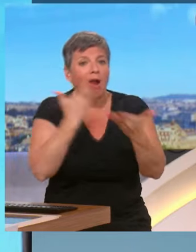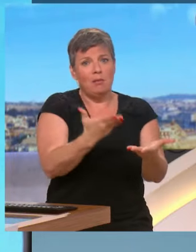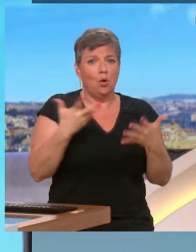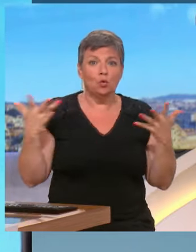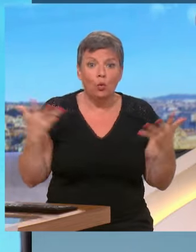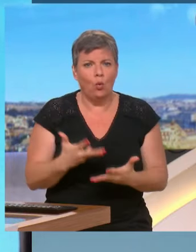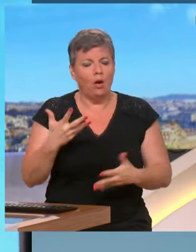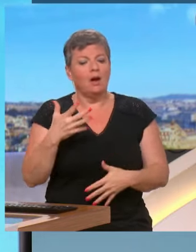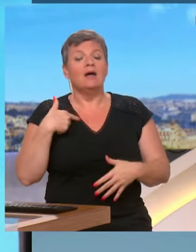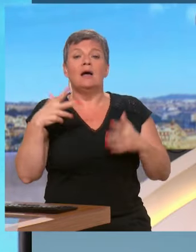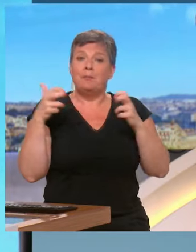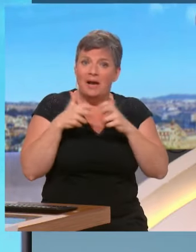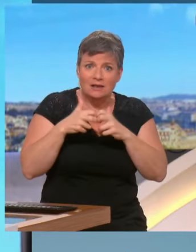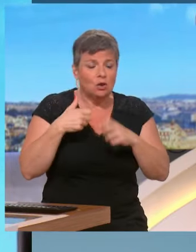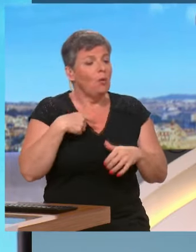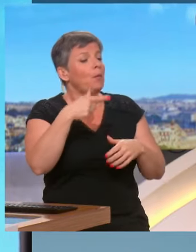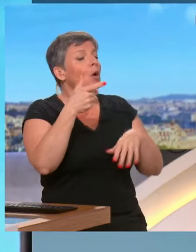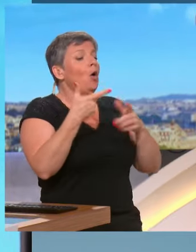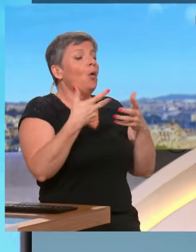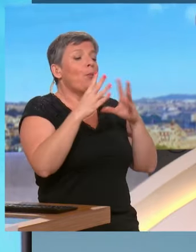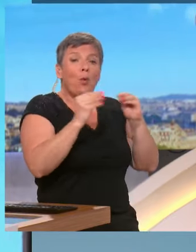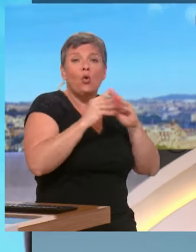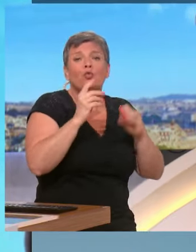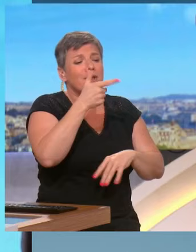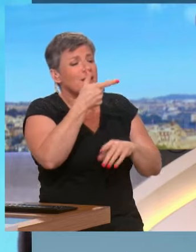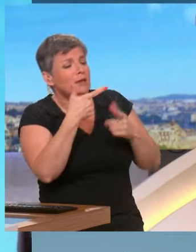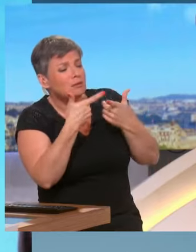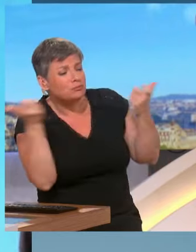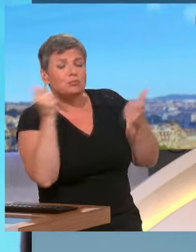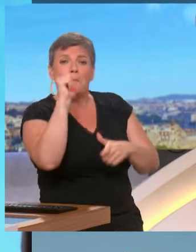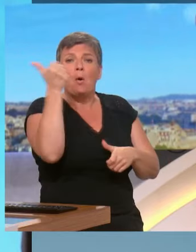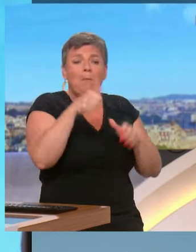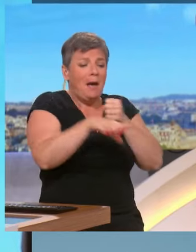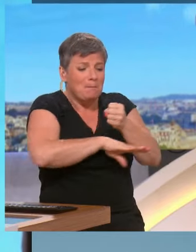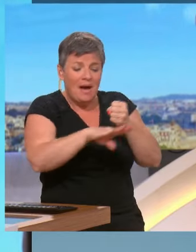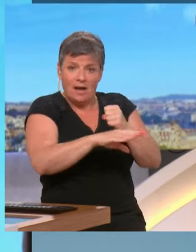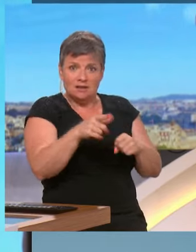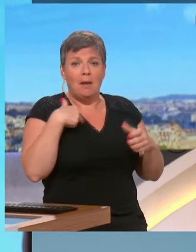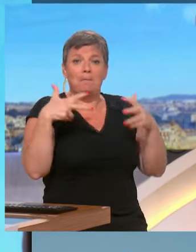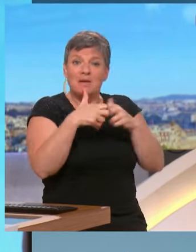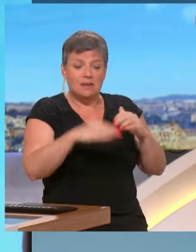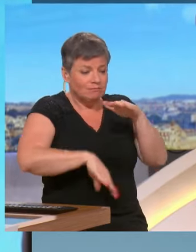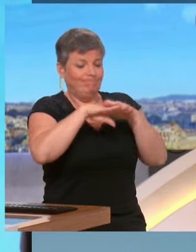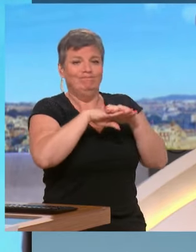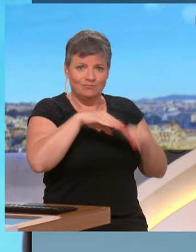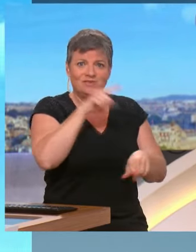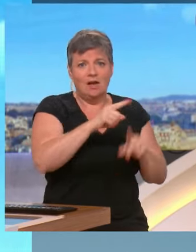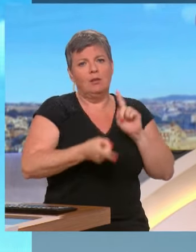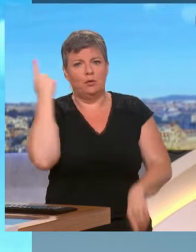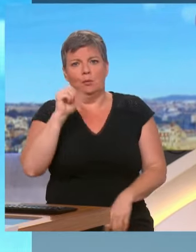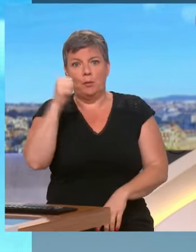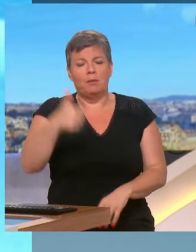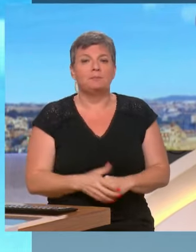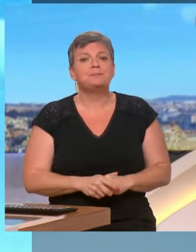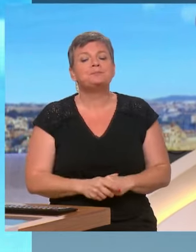Et je vous l'ai dit, bloquer les prix des produits de première année, ça, c'est une proposition qui va mobiliser les gens et qui sont des réponses concrètes aux problèmes. Est-ce que vous voulez,